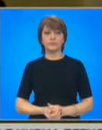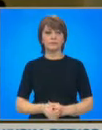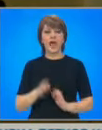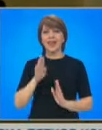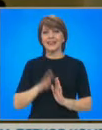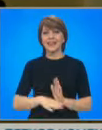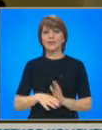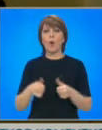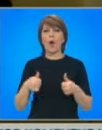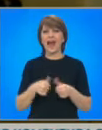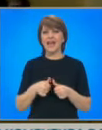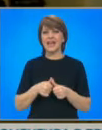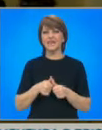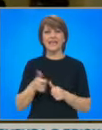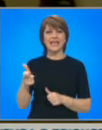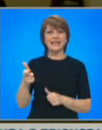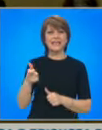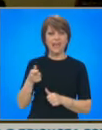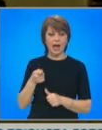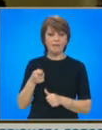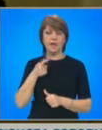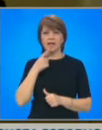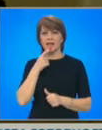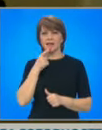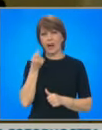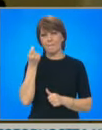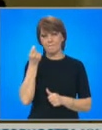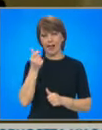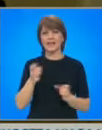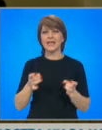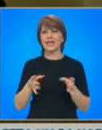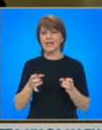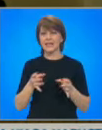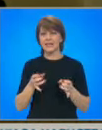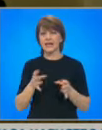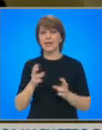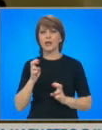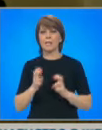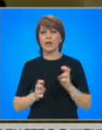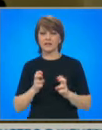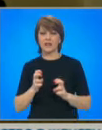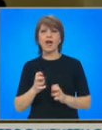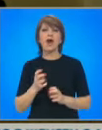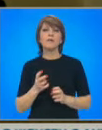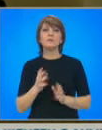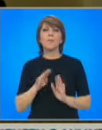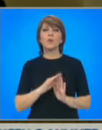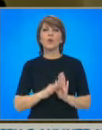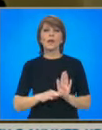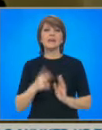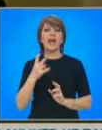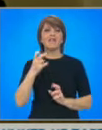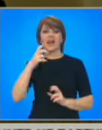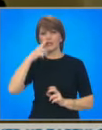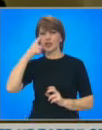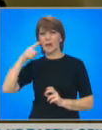Изколихвените заеми са насочени към микро, малки и средни предприятия. Първоначален размер на програмата е 20 милиона лева. Въпреки, че